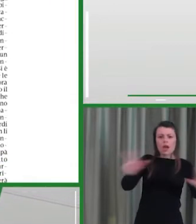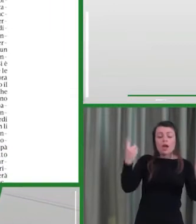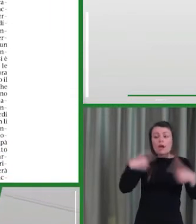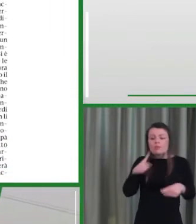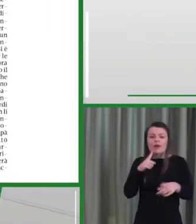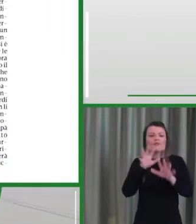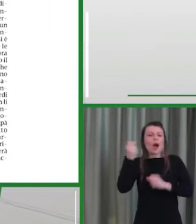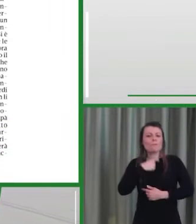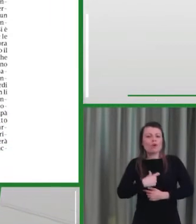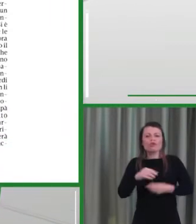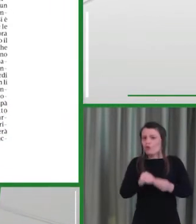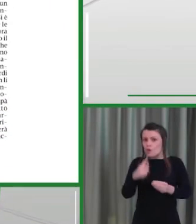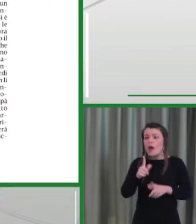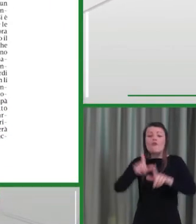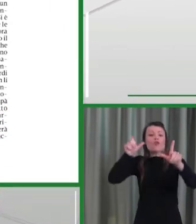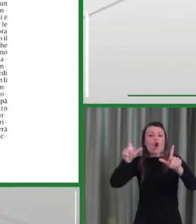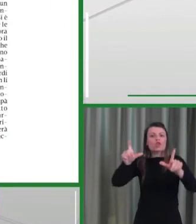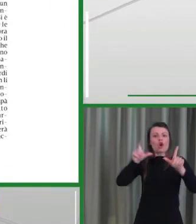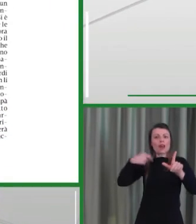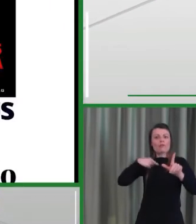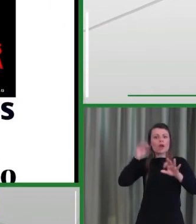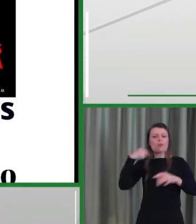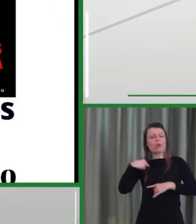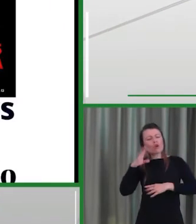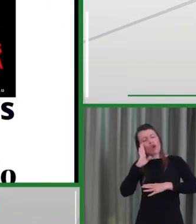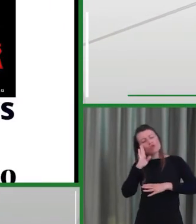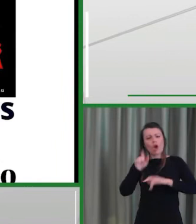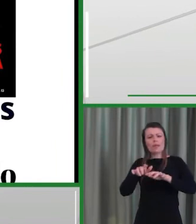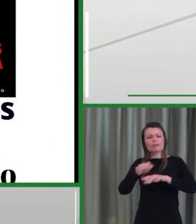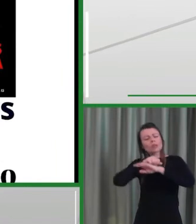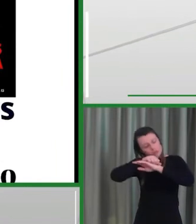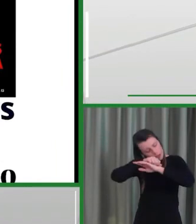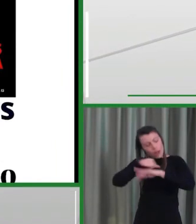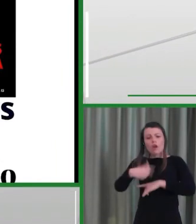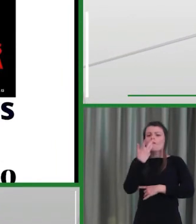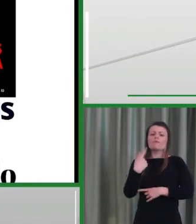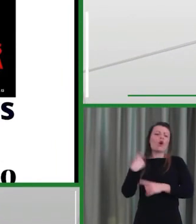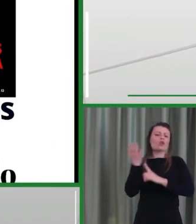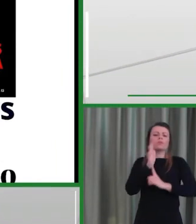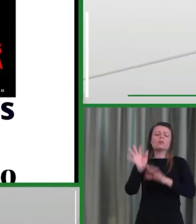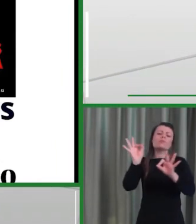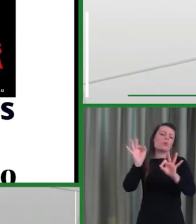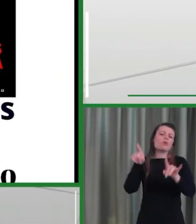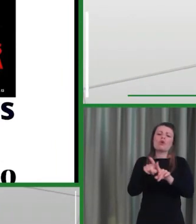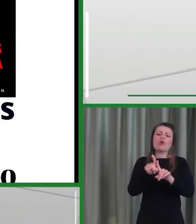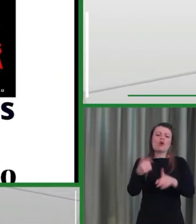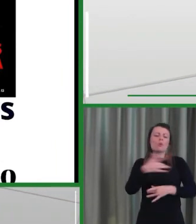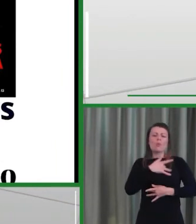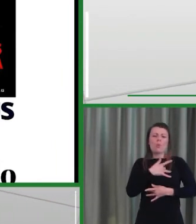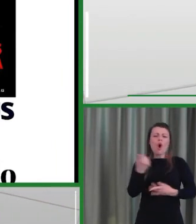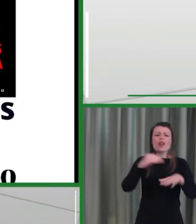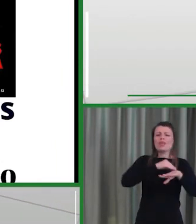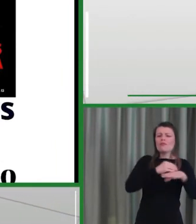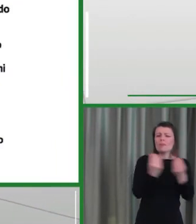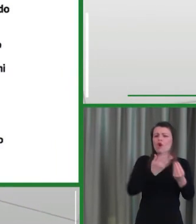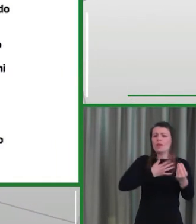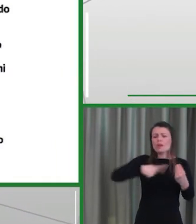fotografia che mi ritrae addormentata sulla tastiera la voglio dedicare con tutto il cuore a tutti i miei colleghi, infermieri, insostituibili e